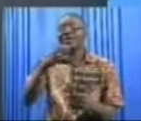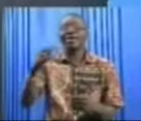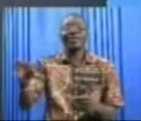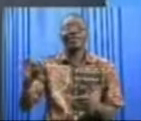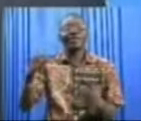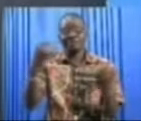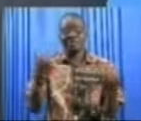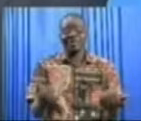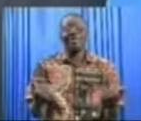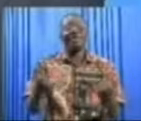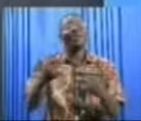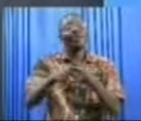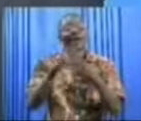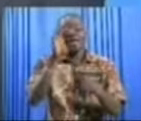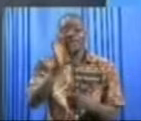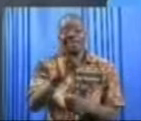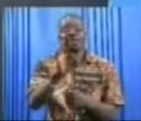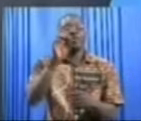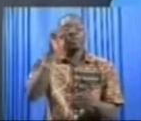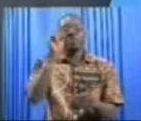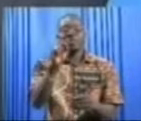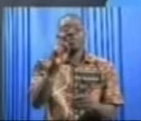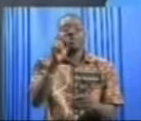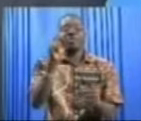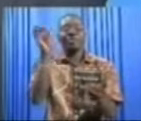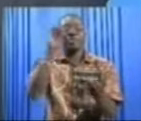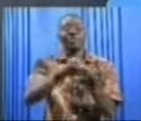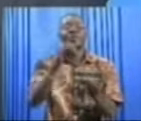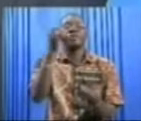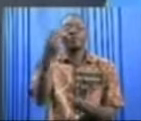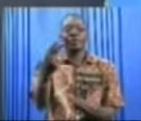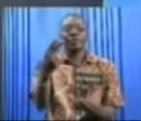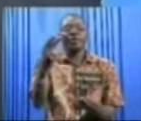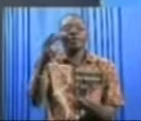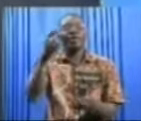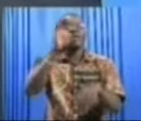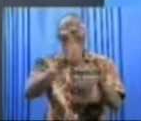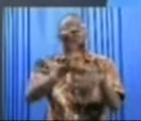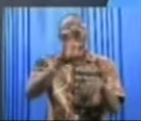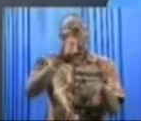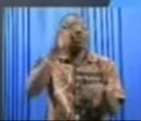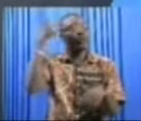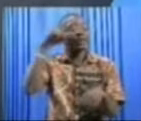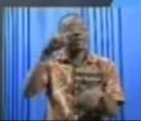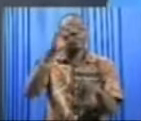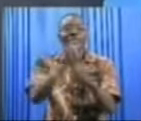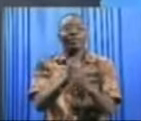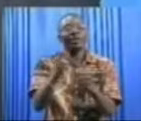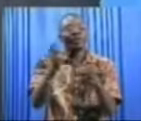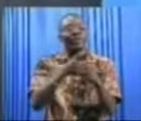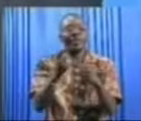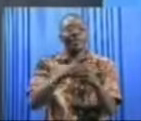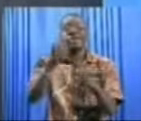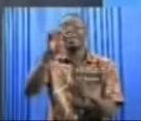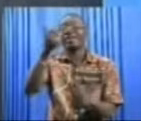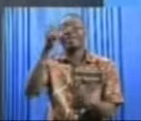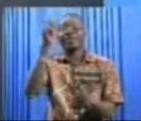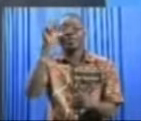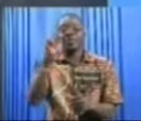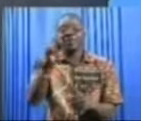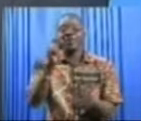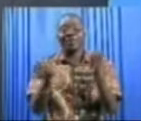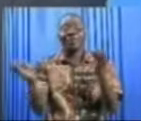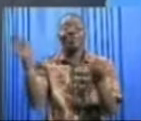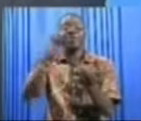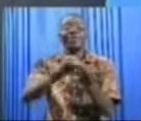actuellement a 9 points plus 2. Et c'est le Congo qui occupe la première place avec 10 points plus